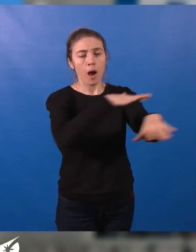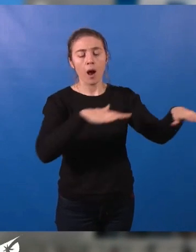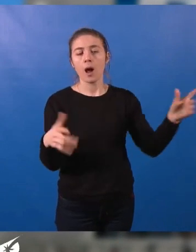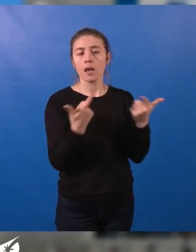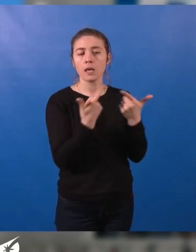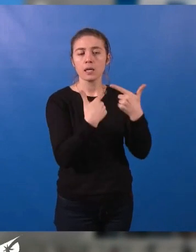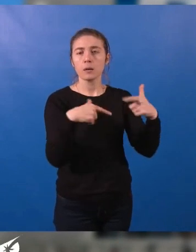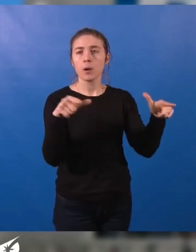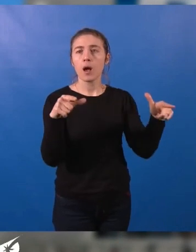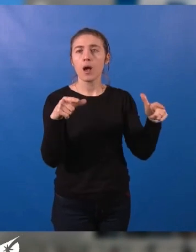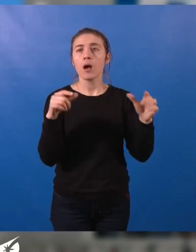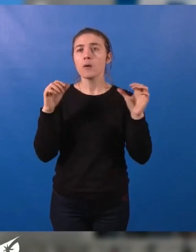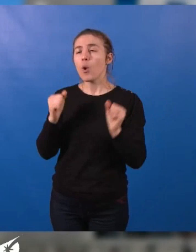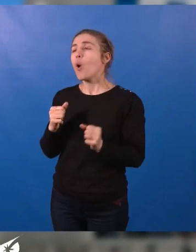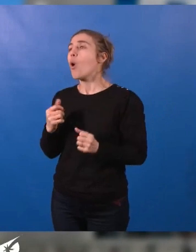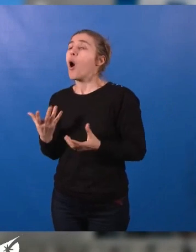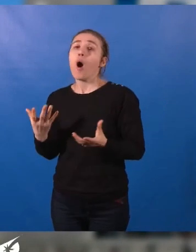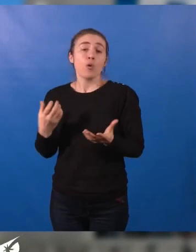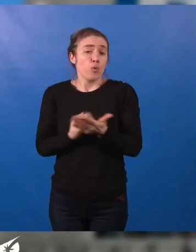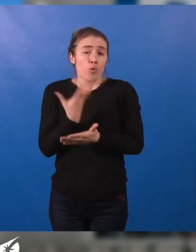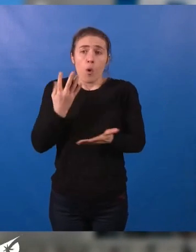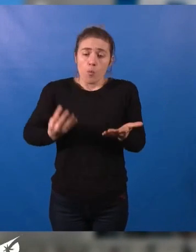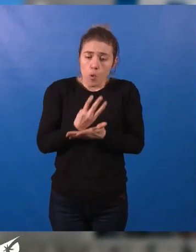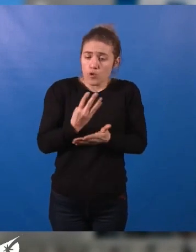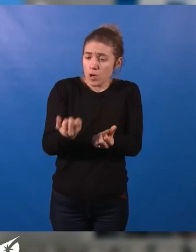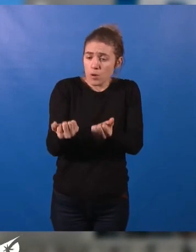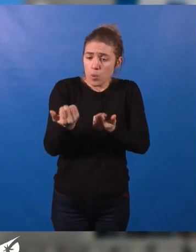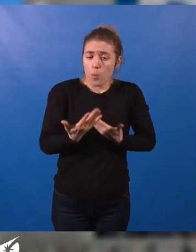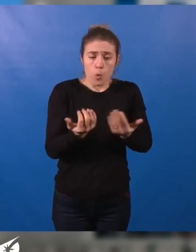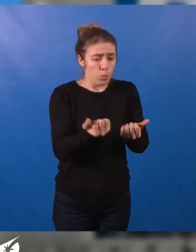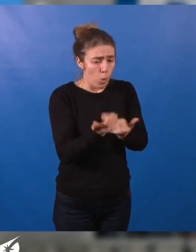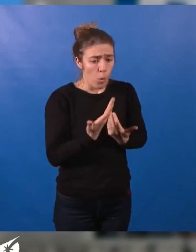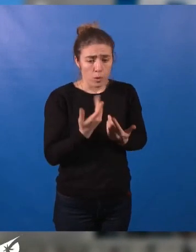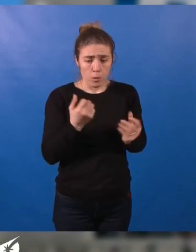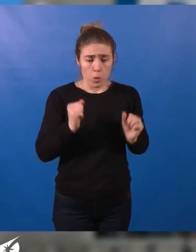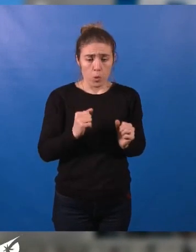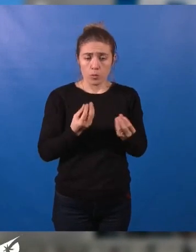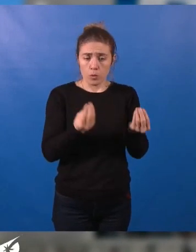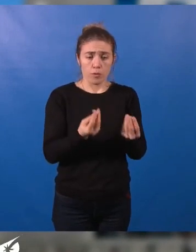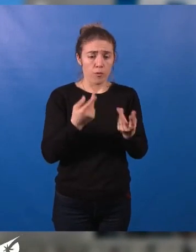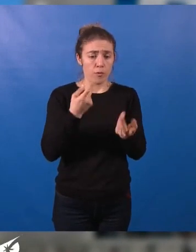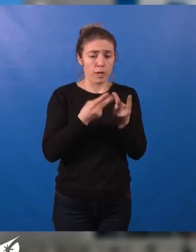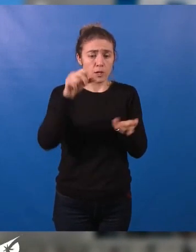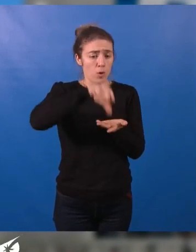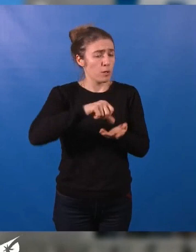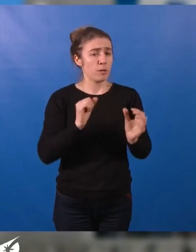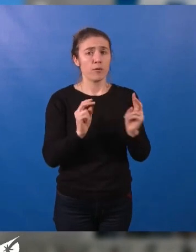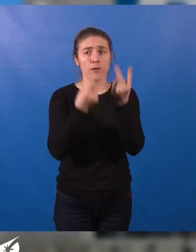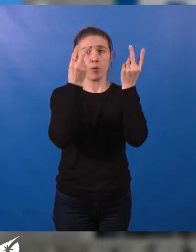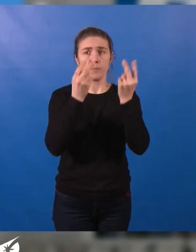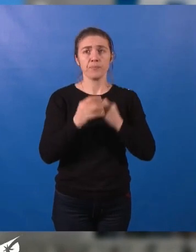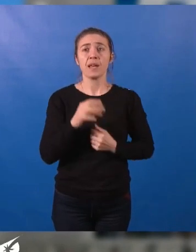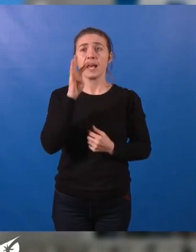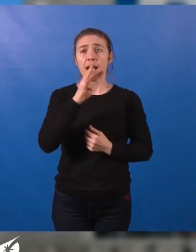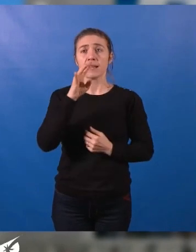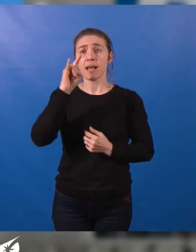voir fleurir de nouveaux projets qui animeront le cœur de l'agglomération. Avec 4 hectares de